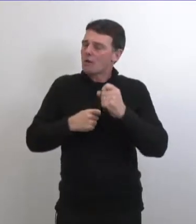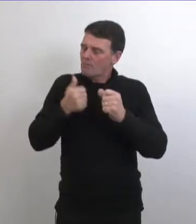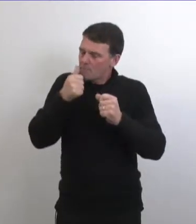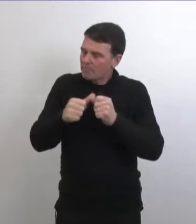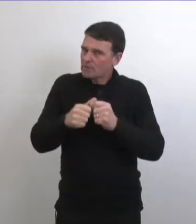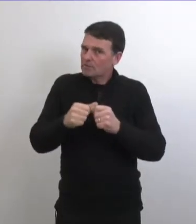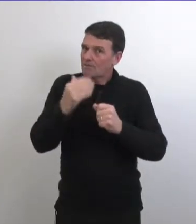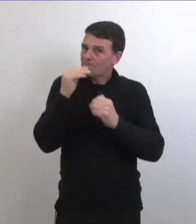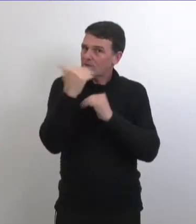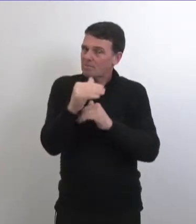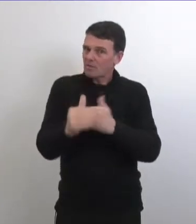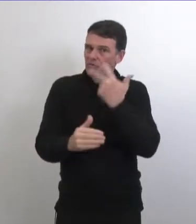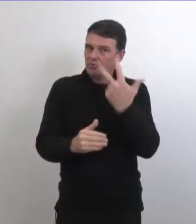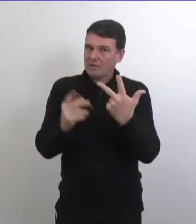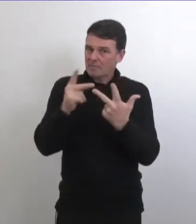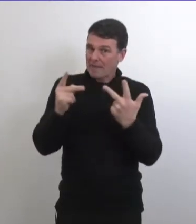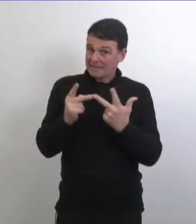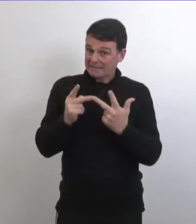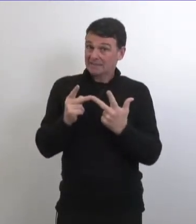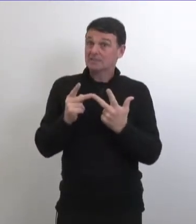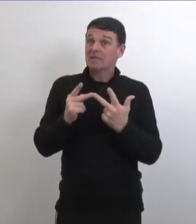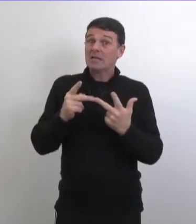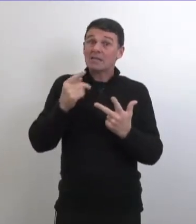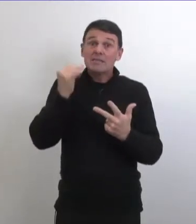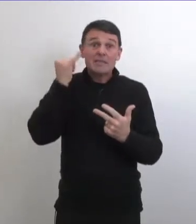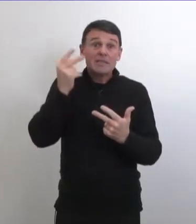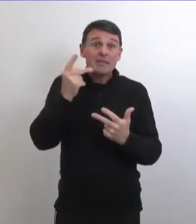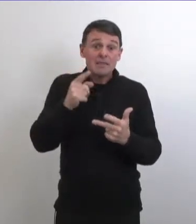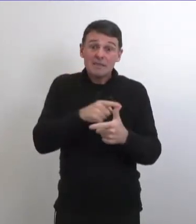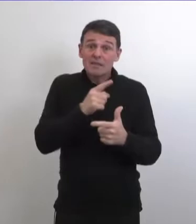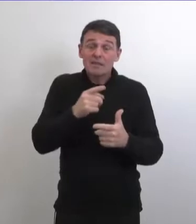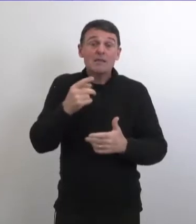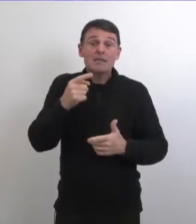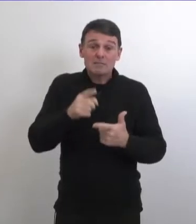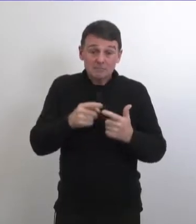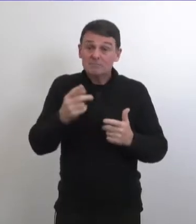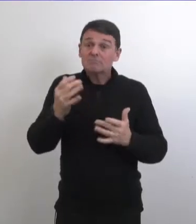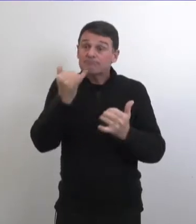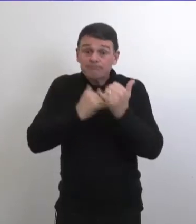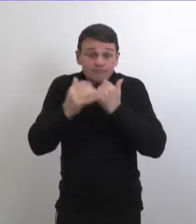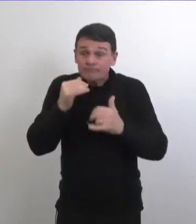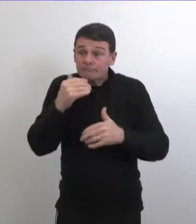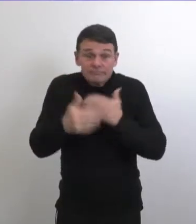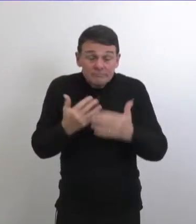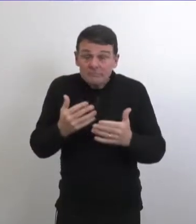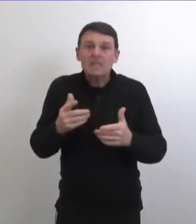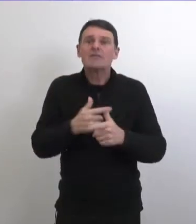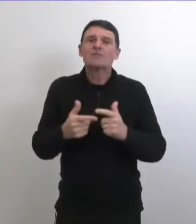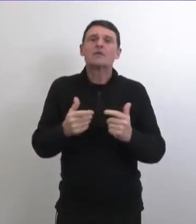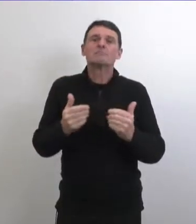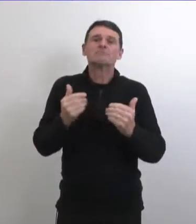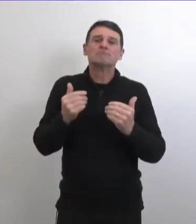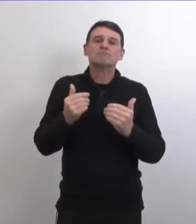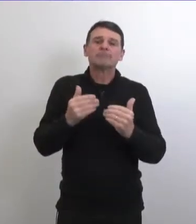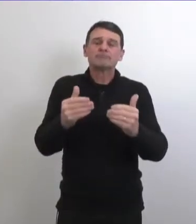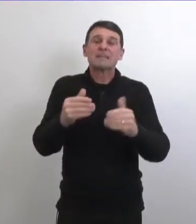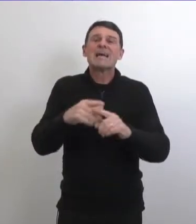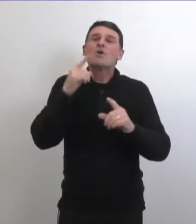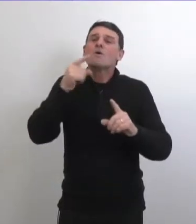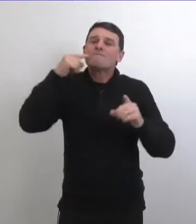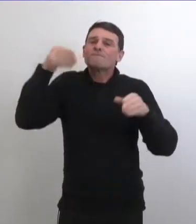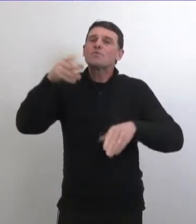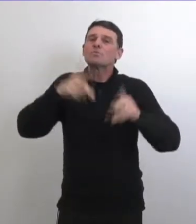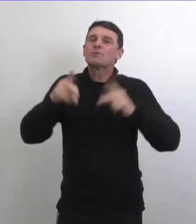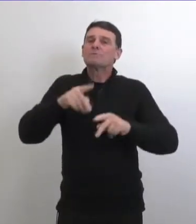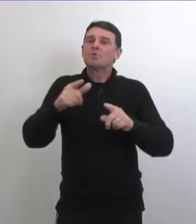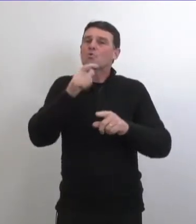on va voir de quelle manière on peut l'opérationnaliser assure trois sites pour le moment et on va apprendre de ça donc ça va